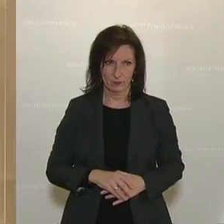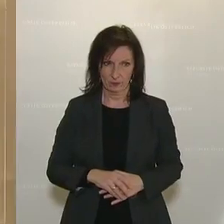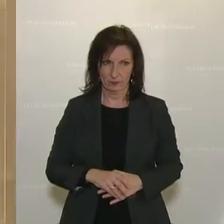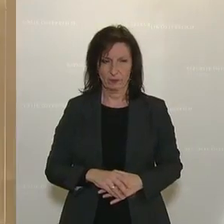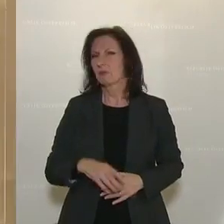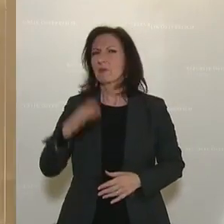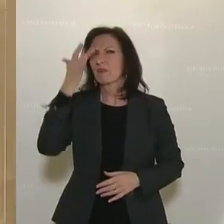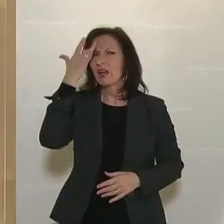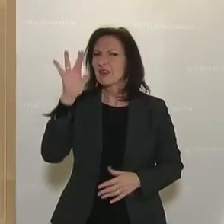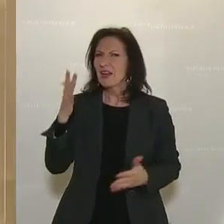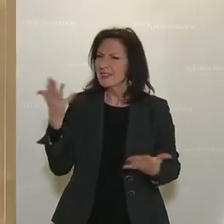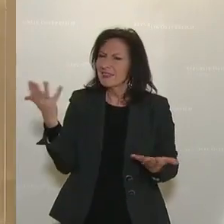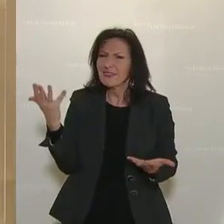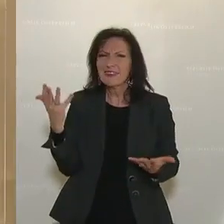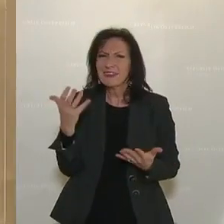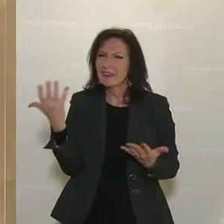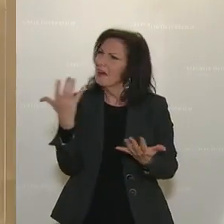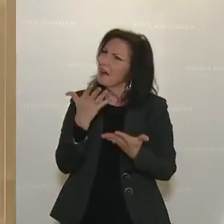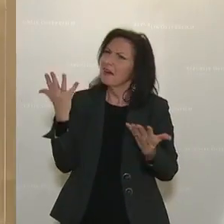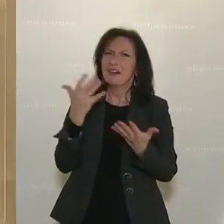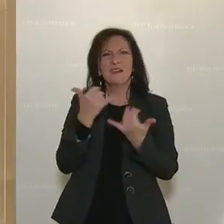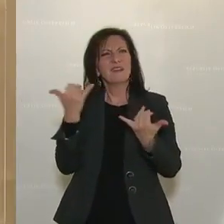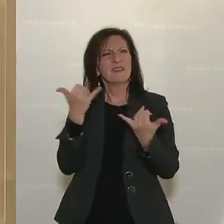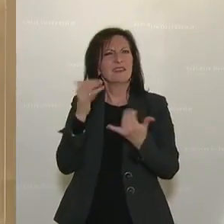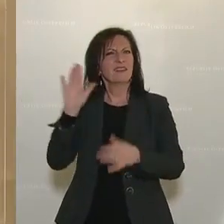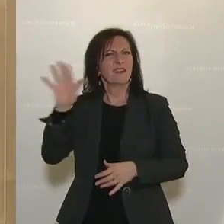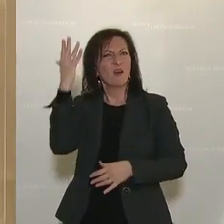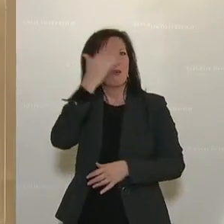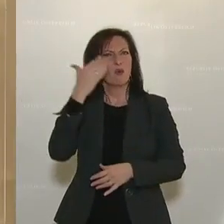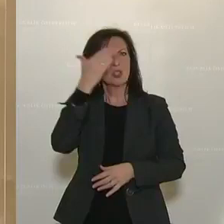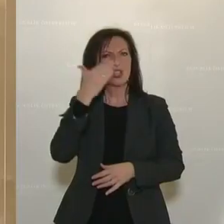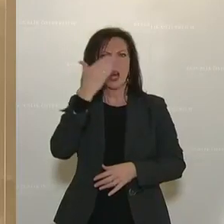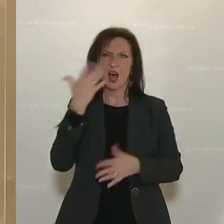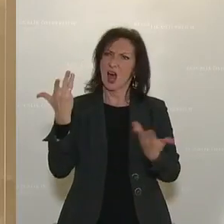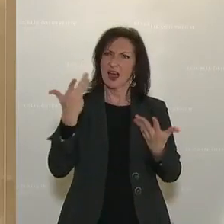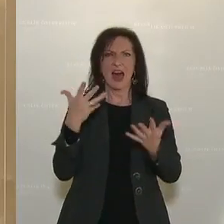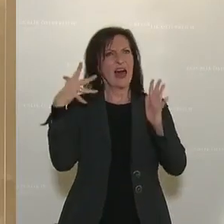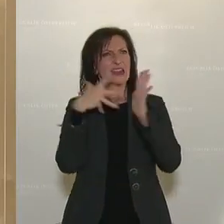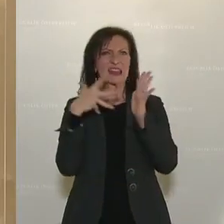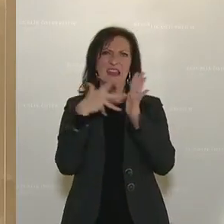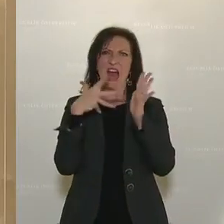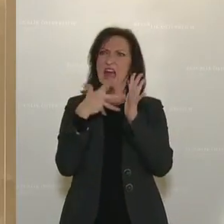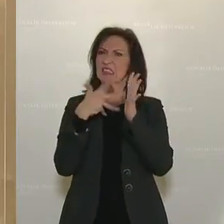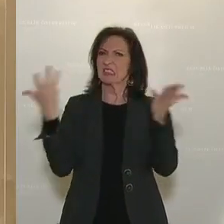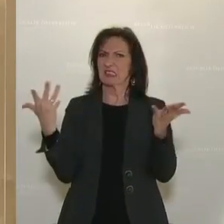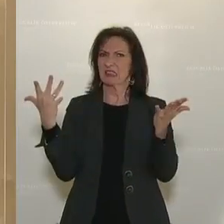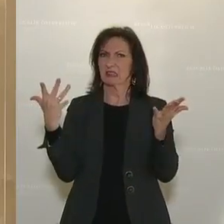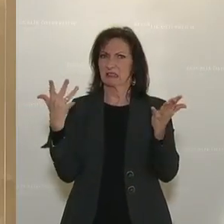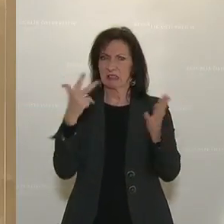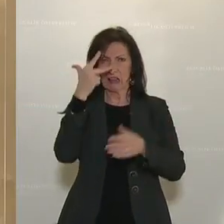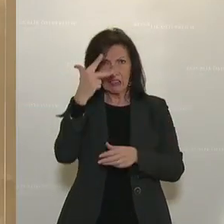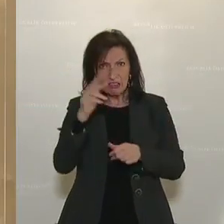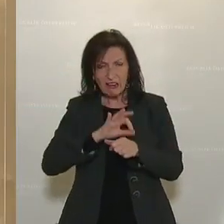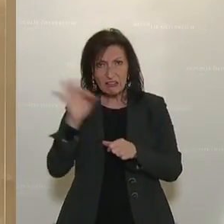Ich weiß gar nicht, wie Sie sich das im Übrigen vorstellen, die Umsetzung dieses Testapartheit-Modells. Also ich weiß nicht, an drei